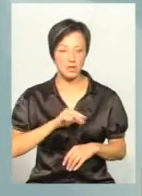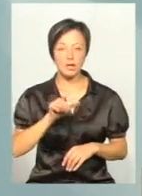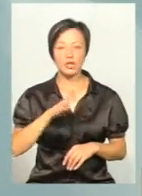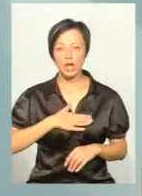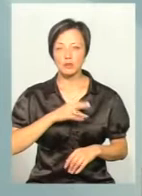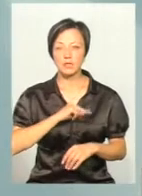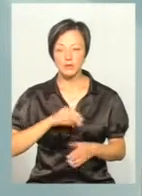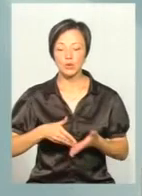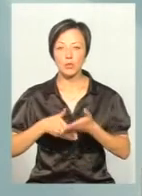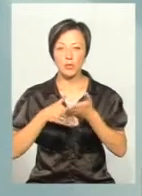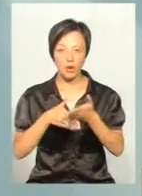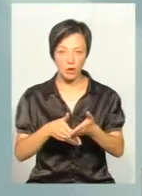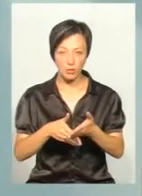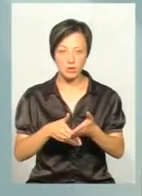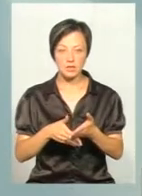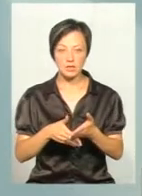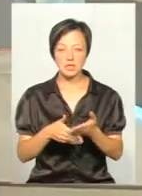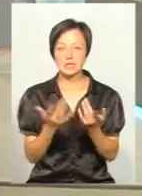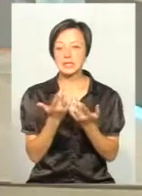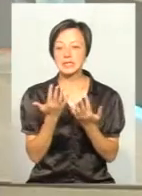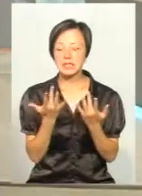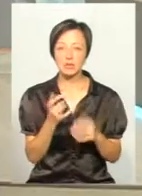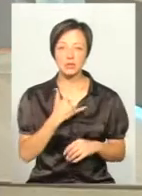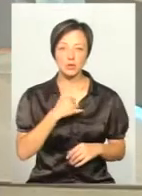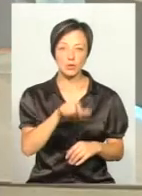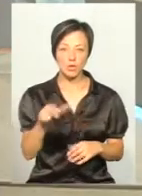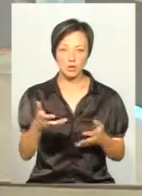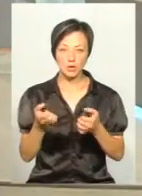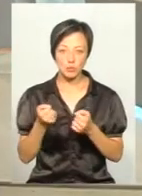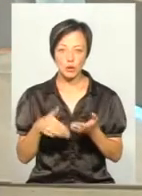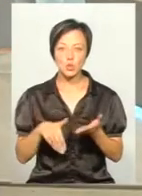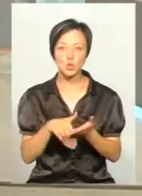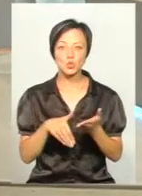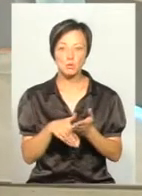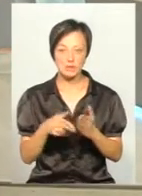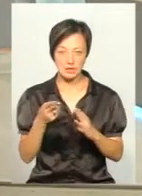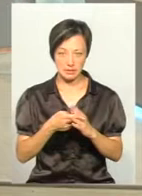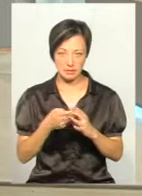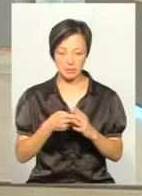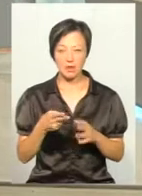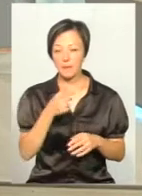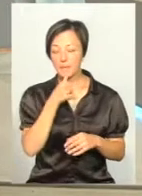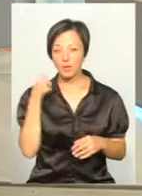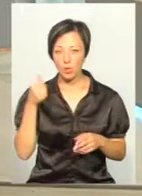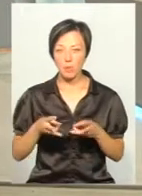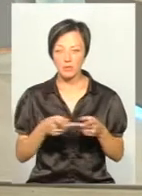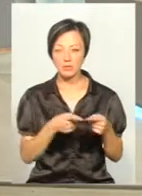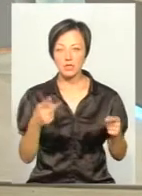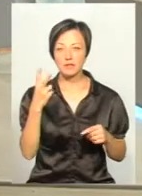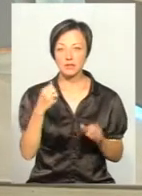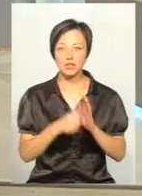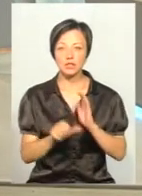працівники тоді допомагають. Дивіться, скільки в нас людей отримує в області субсидії. Я вам скажу, минулий опалений сезон це було